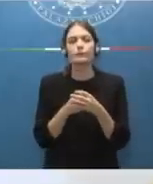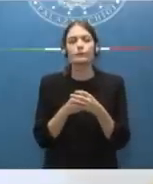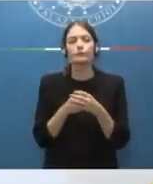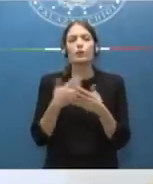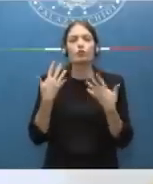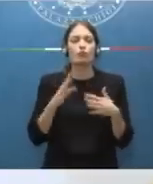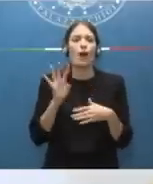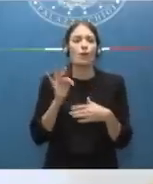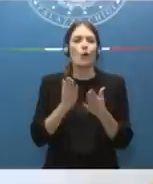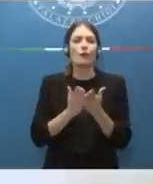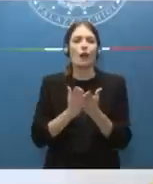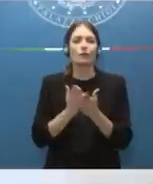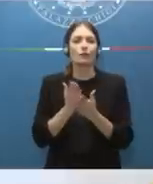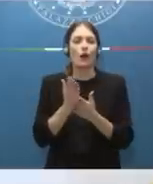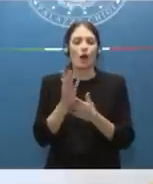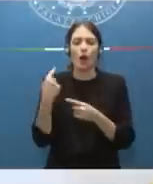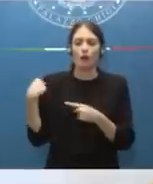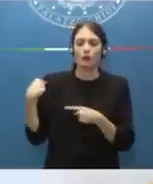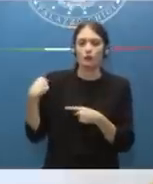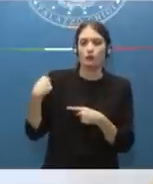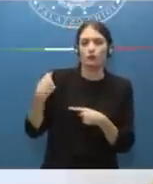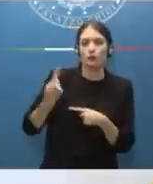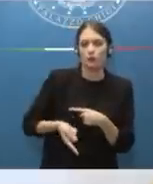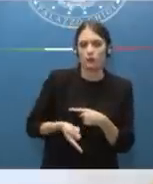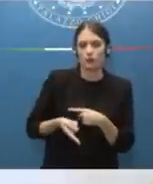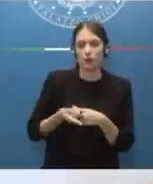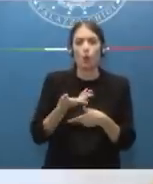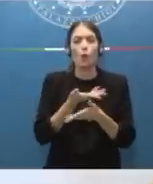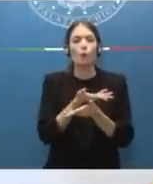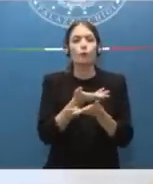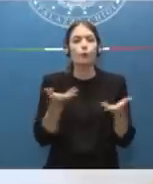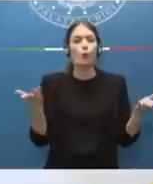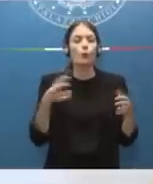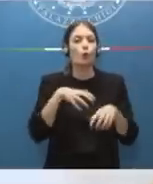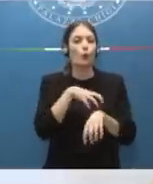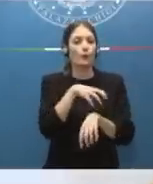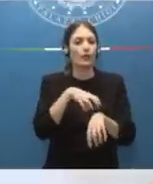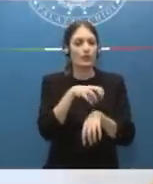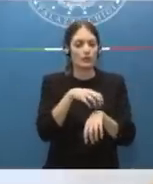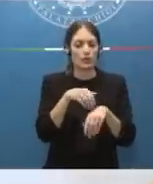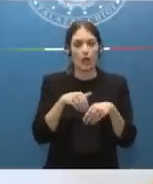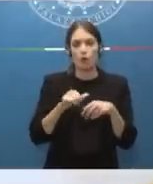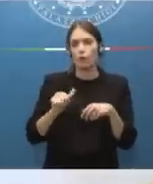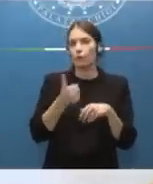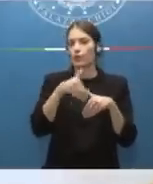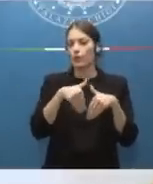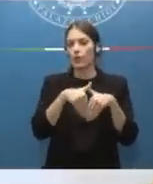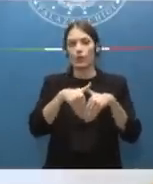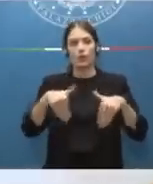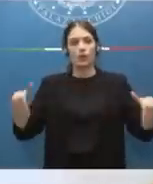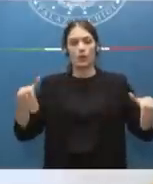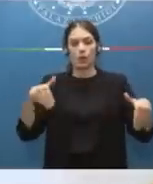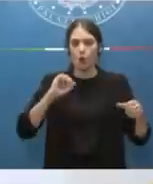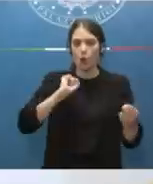praticamente esclusivamente l'attività di Pubblico Ministero cioè il prima linea nella lotta alla